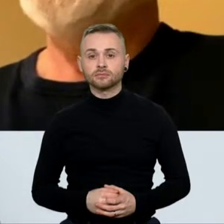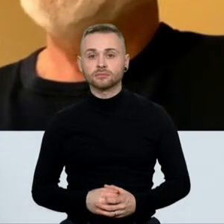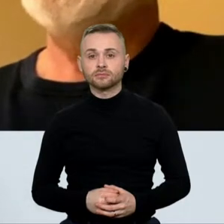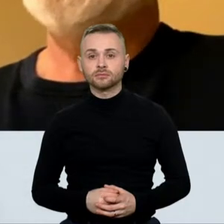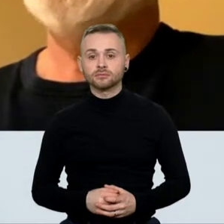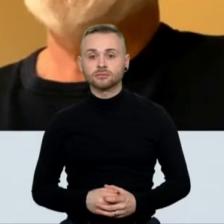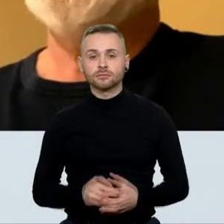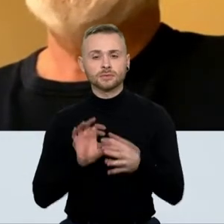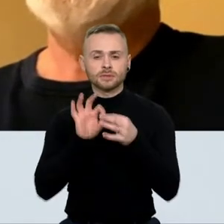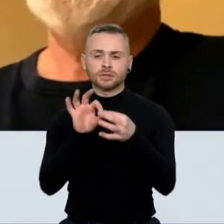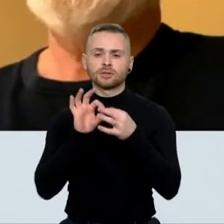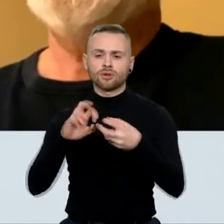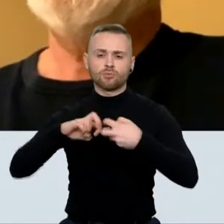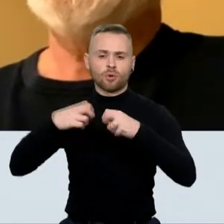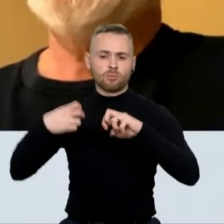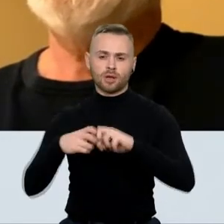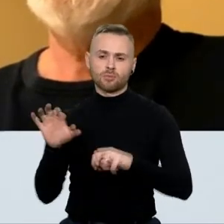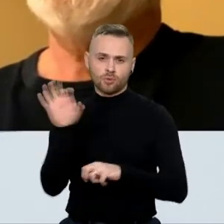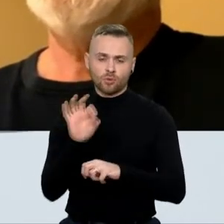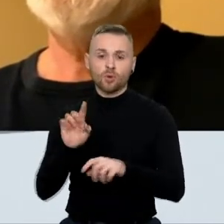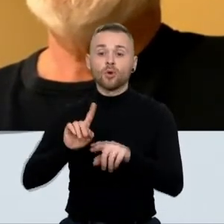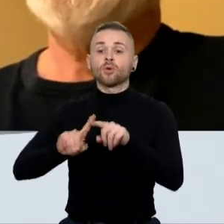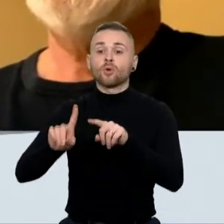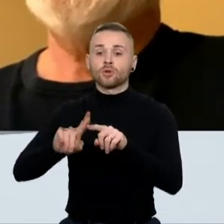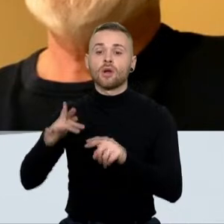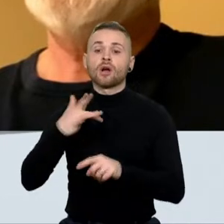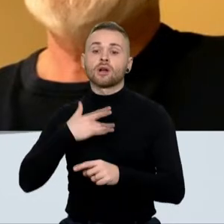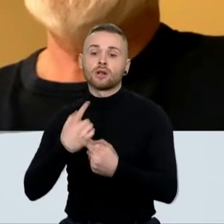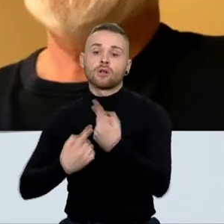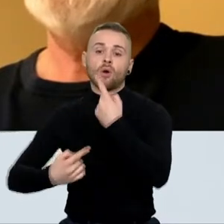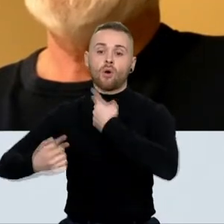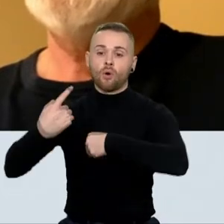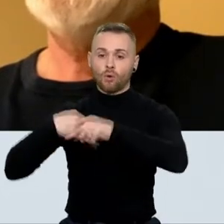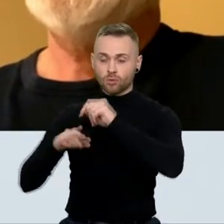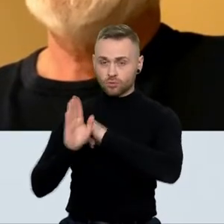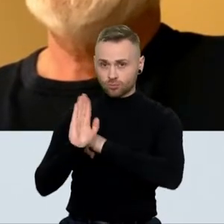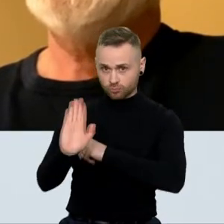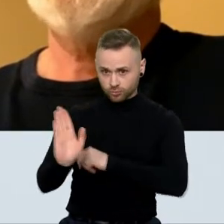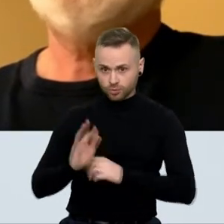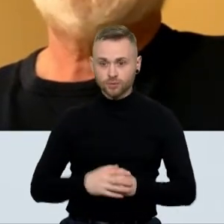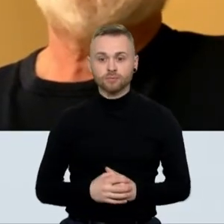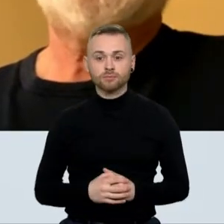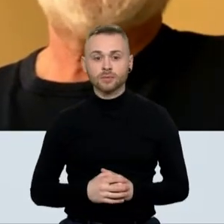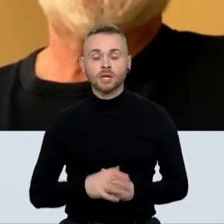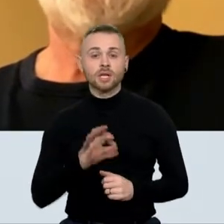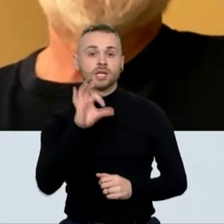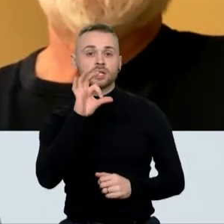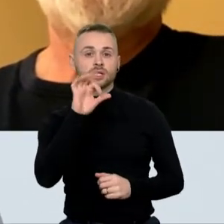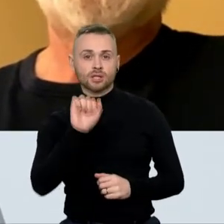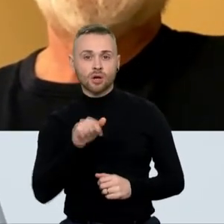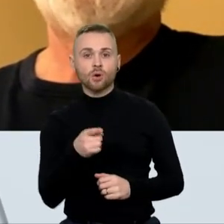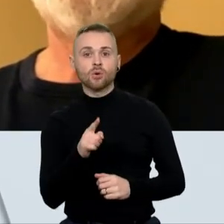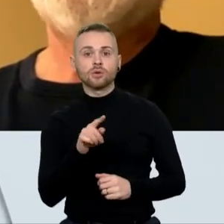Ryšio problemo su ponu Gentvilui, netrukus tikriausiai, ko gero, mes dar pabandysim jį atstatyti. Ponio Saudargai,